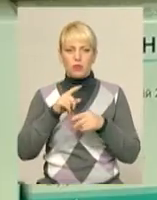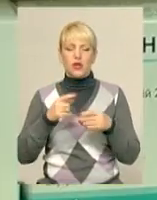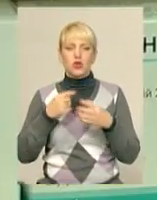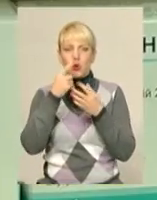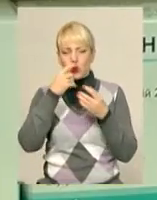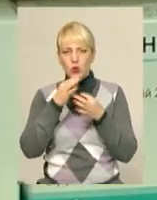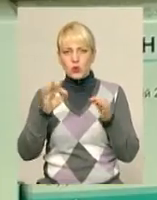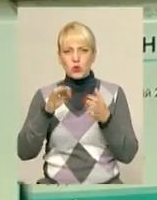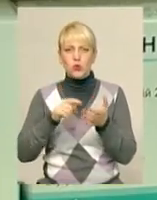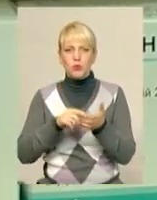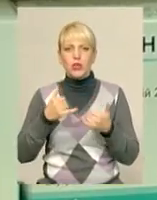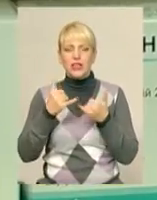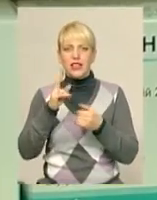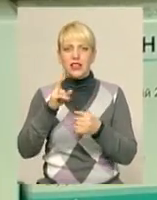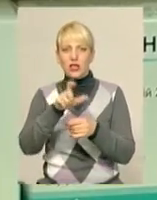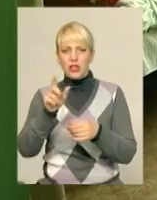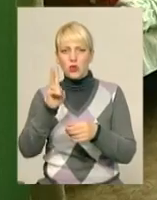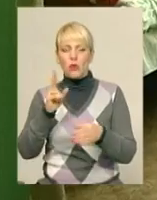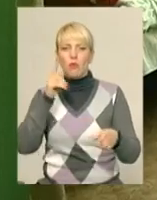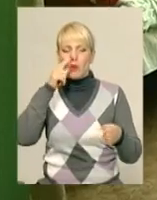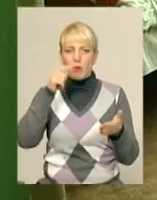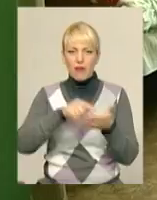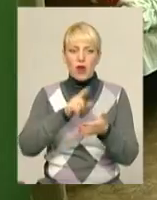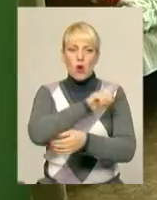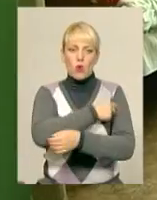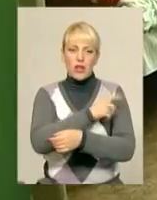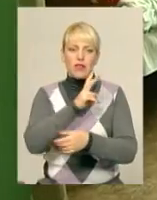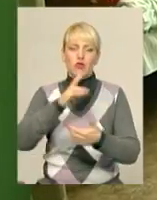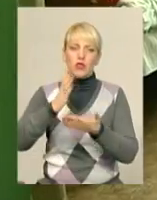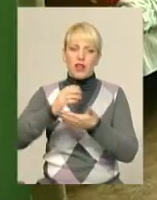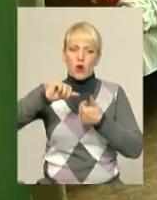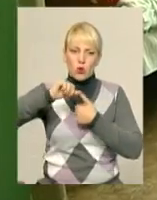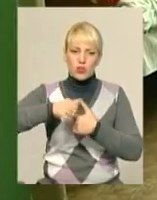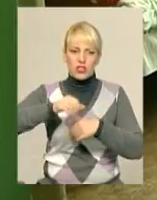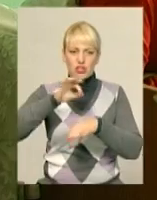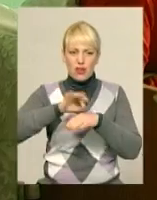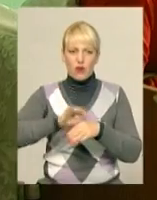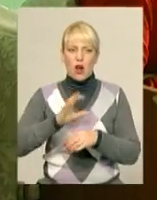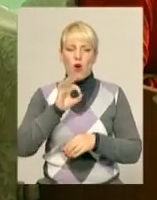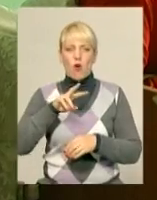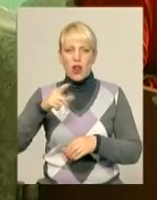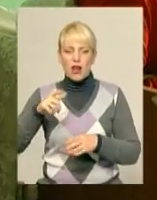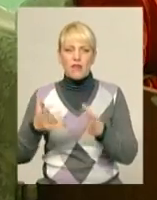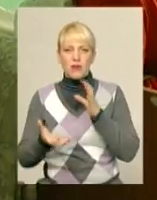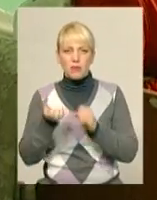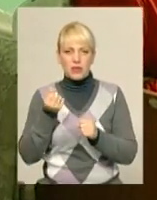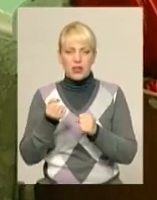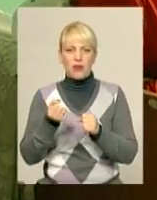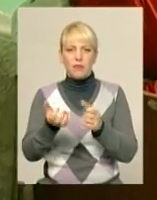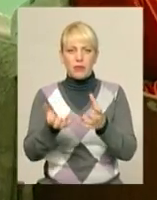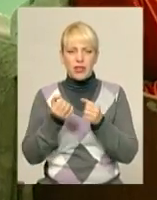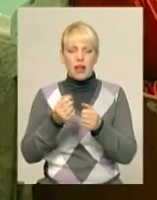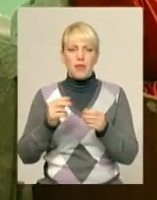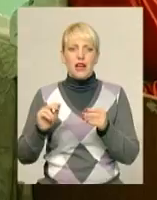щойно потрапив до лікарні, так і для пацієнтів із хронічною формою хвороби. Пані Ольга отримує підтримуючу терапію вже багато років, у жінки